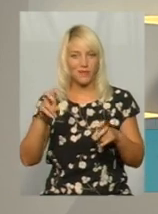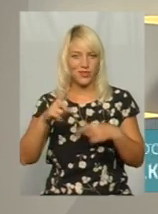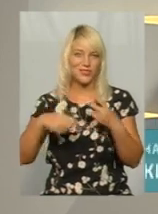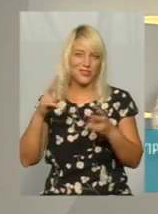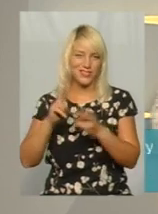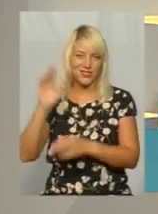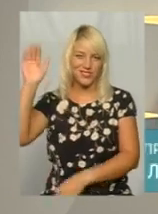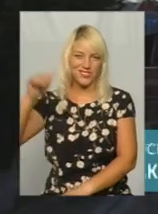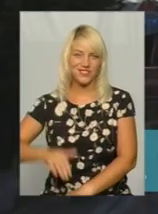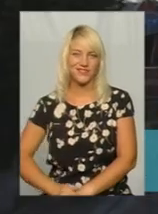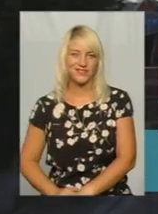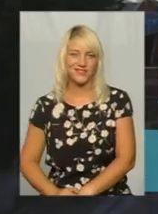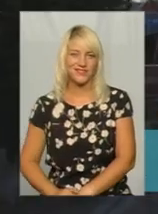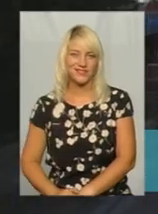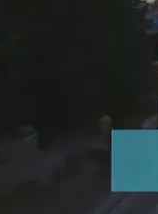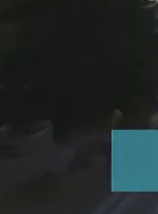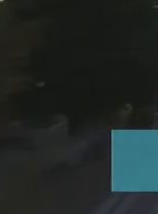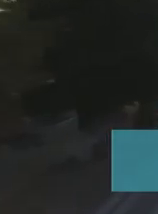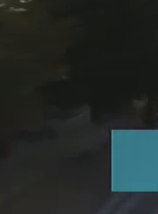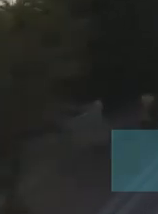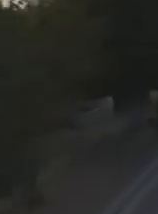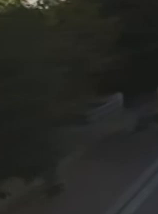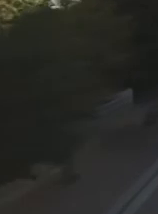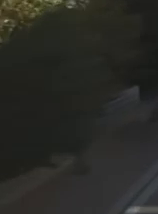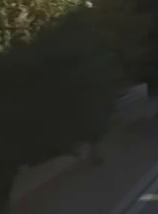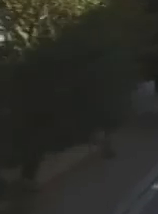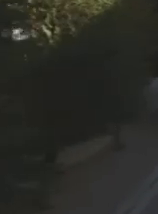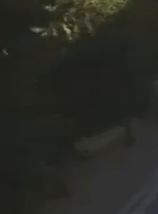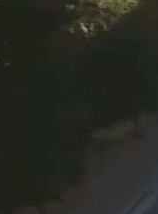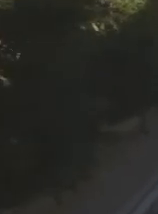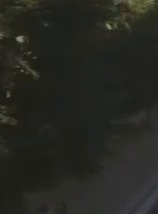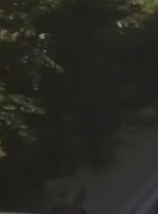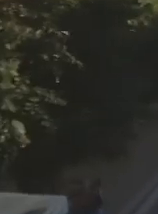До зустрічі! Дякую! Дякую!